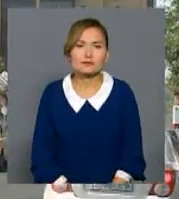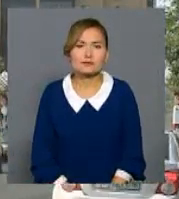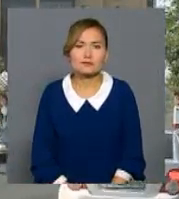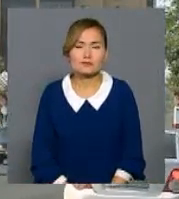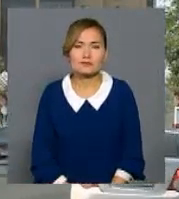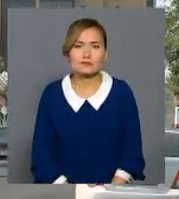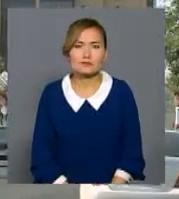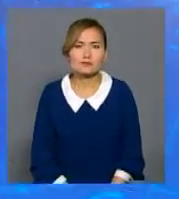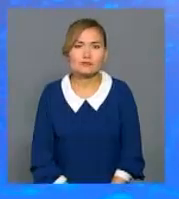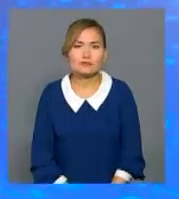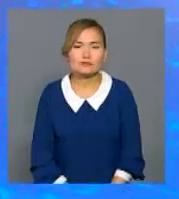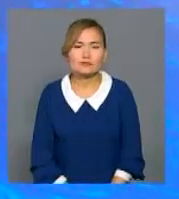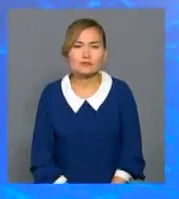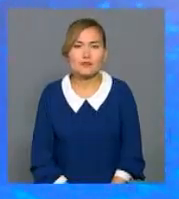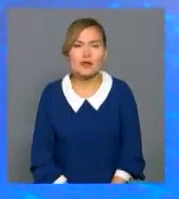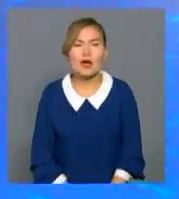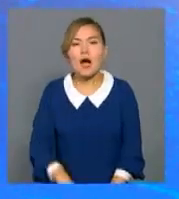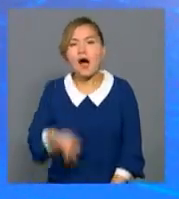семейден.